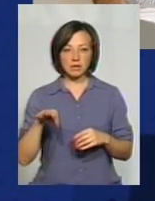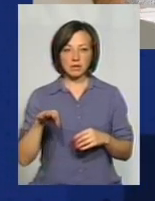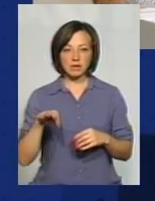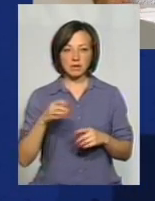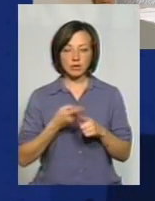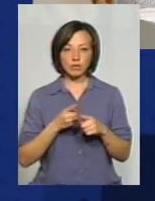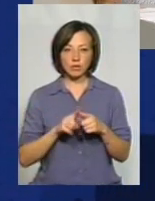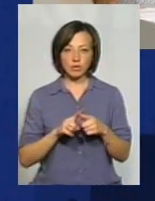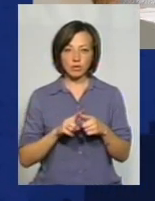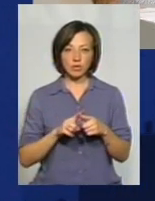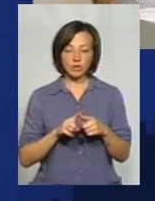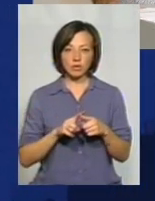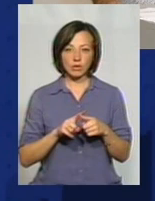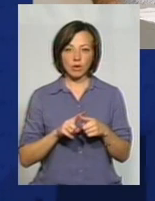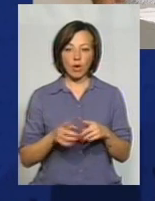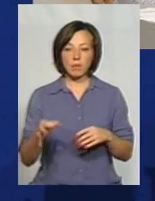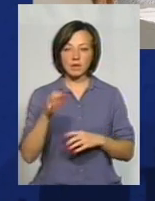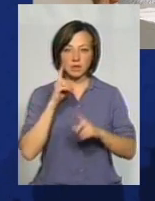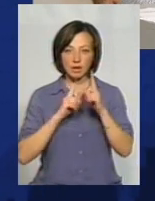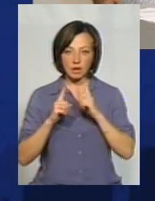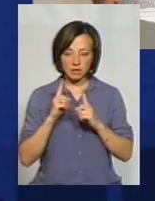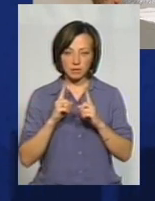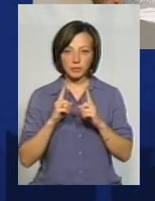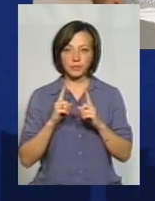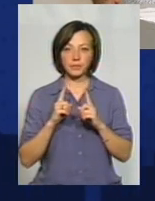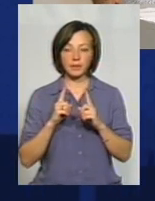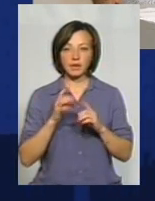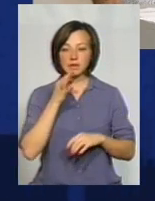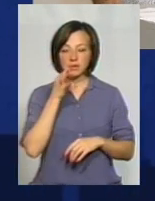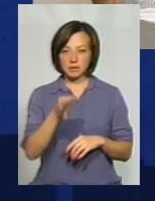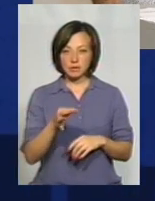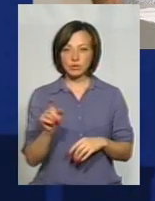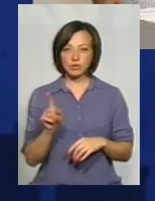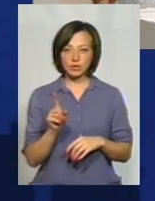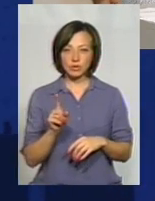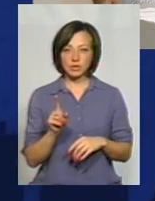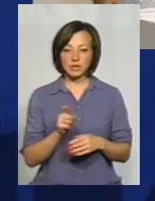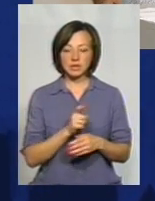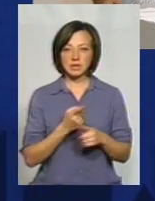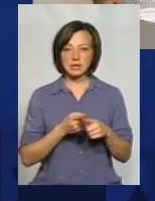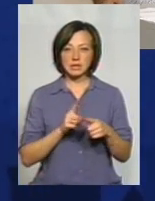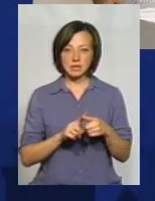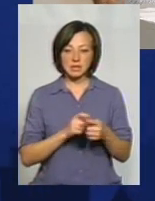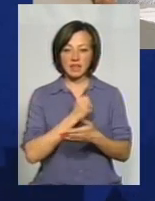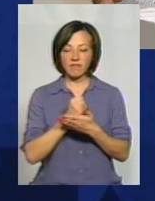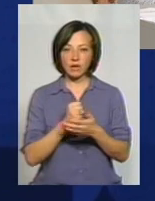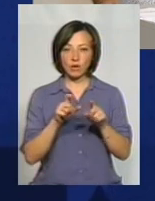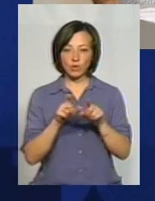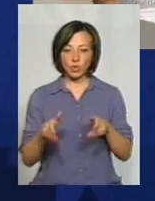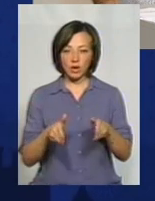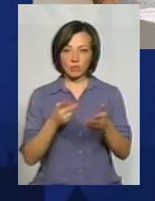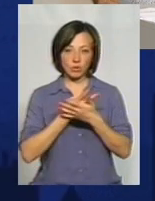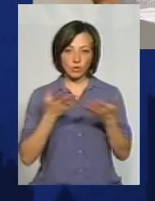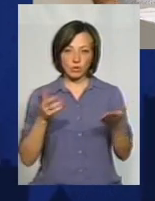тому і власна рада, вона сказала, що затвердження всіх цих об'єктів має бути абсолютно